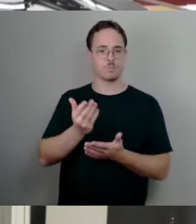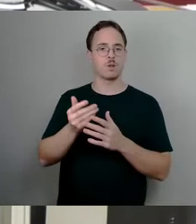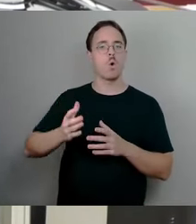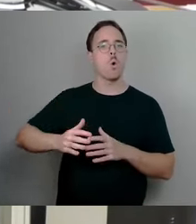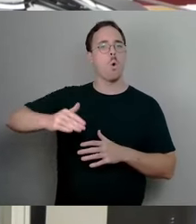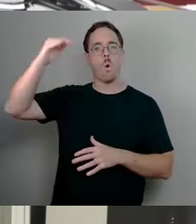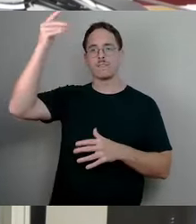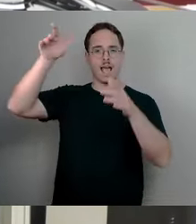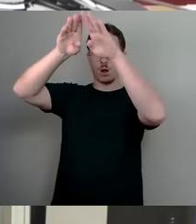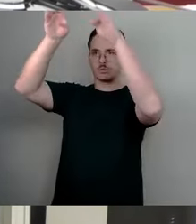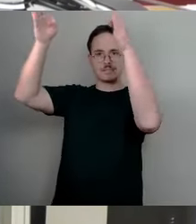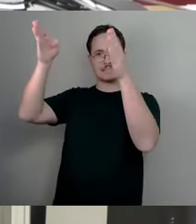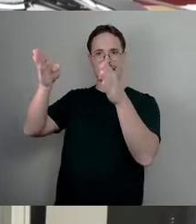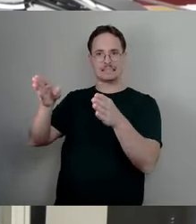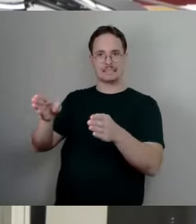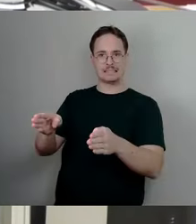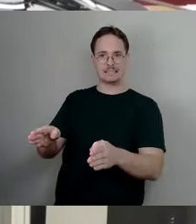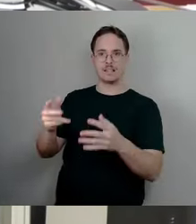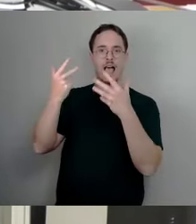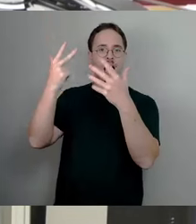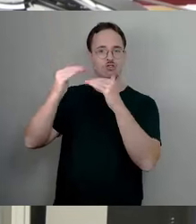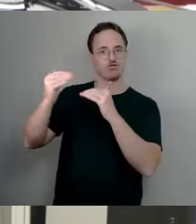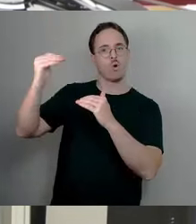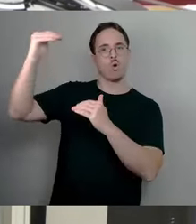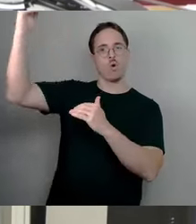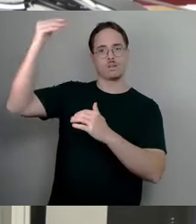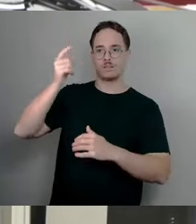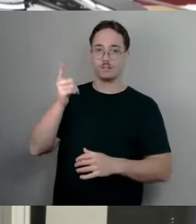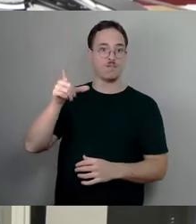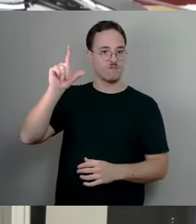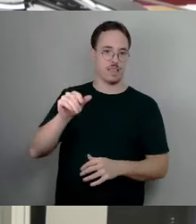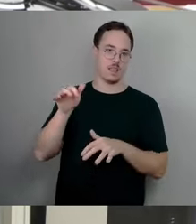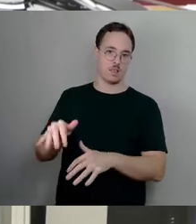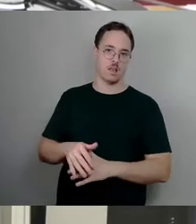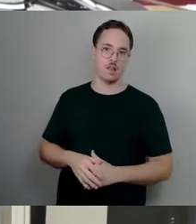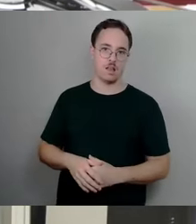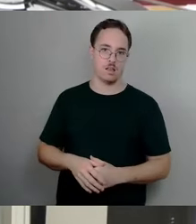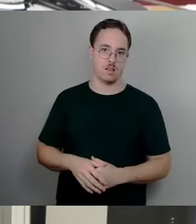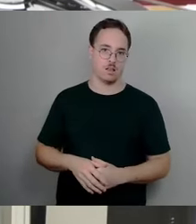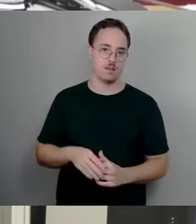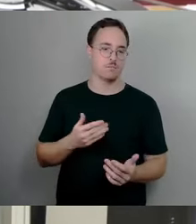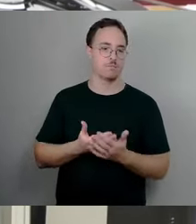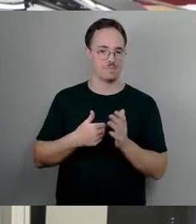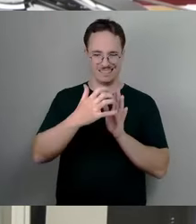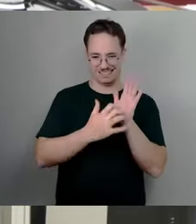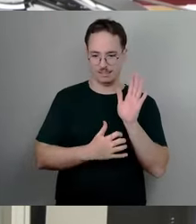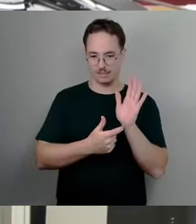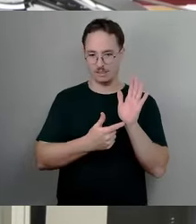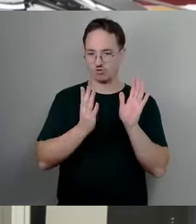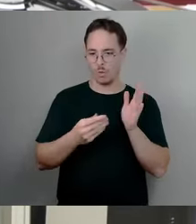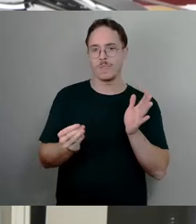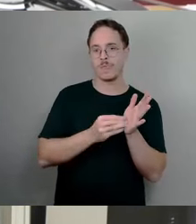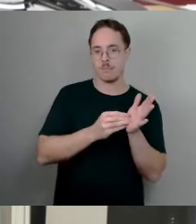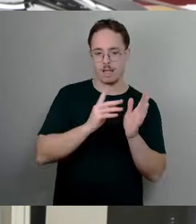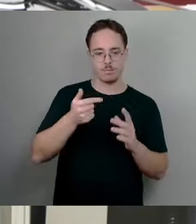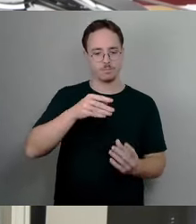oder wie auch immer, die zahlen werden deutlich weniger haben. Sie können sich mal die Liste angucken, die schon mitgereicht wurde, wo das auf Stadtteilebene erst mal bisher